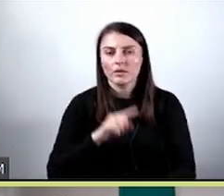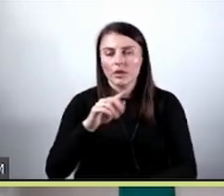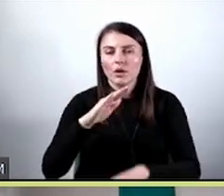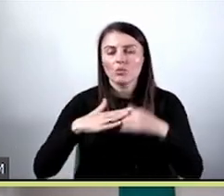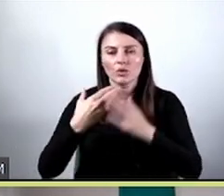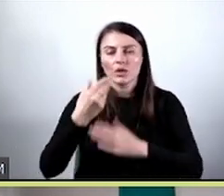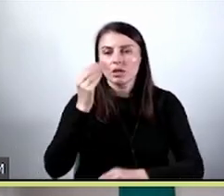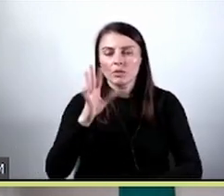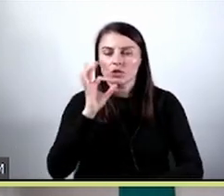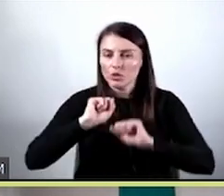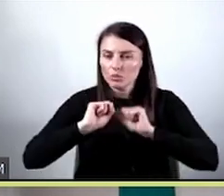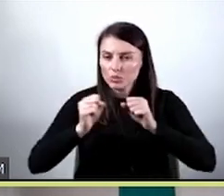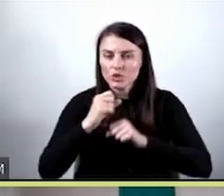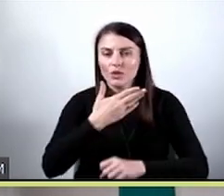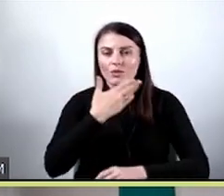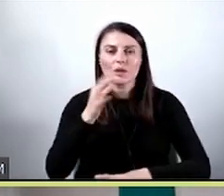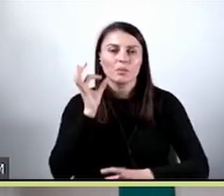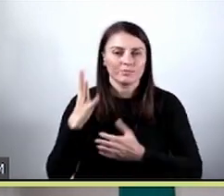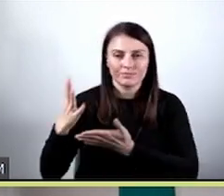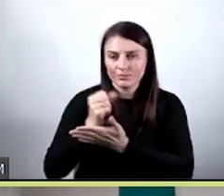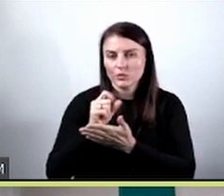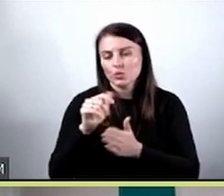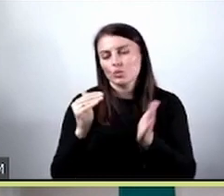działał, bo nie będzie miał tych danych, które potrzebuje.